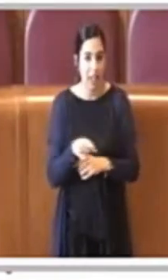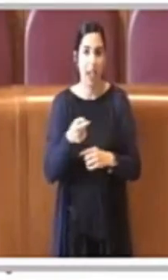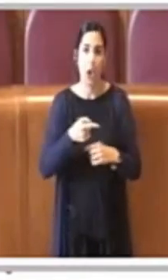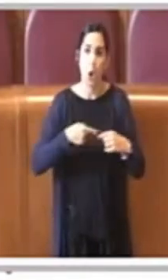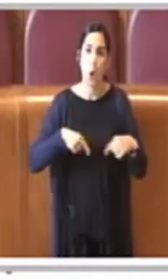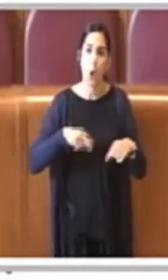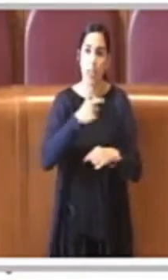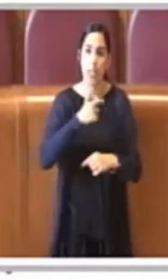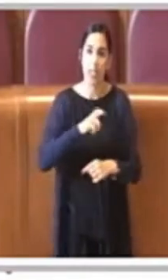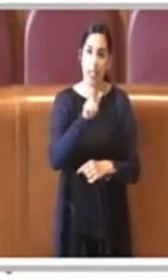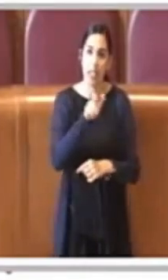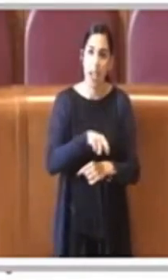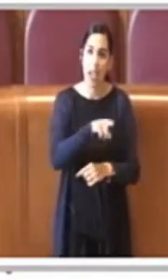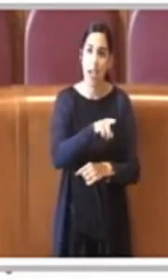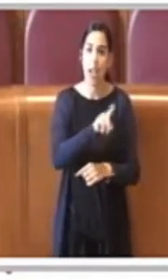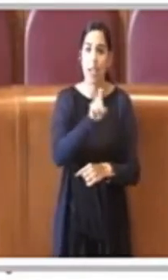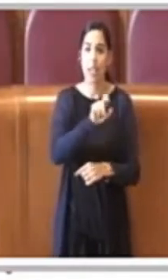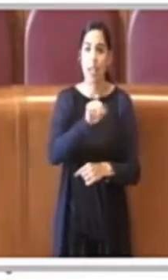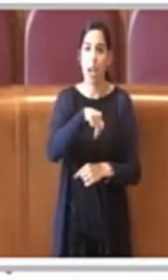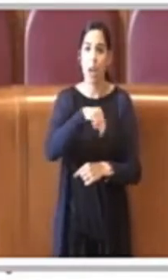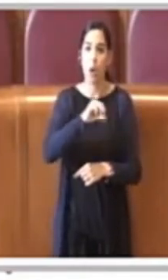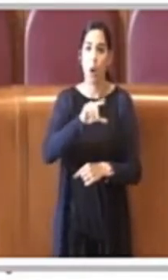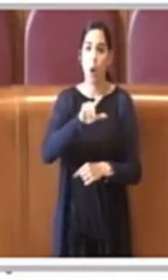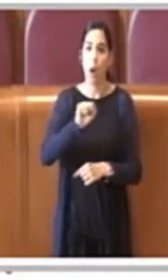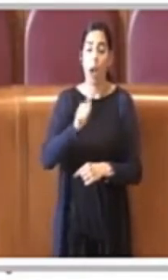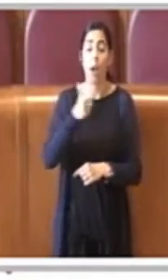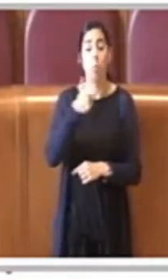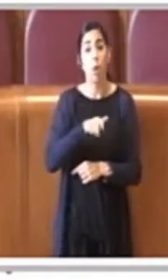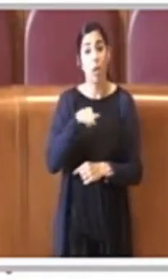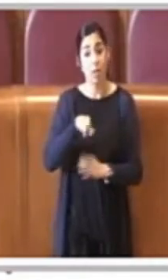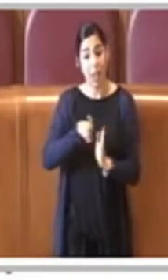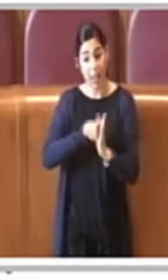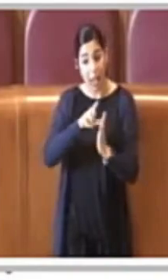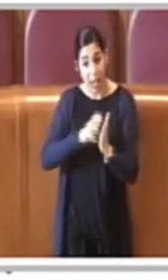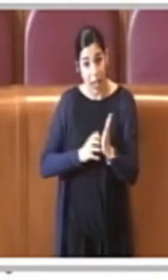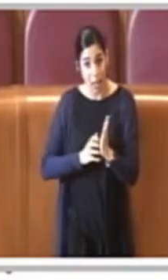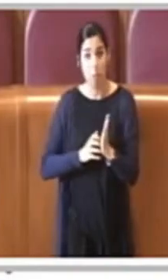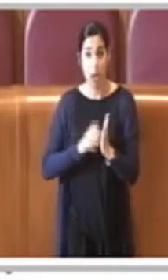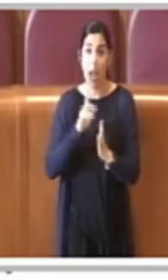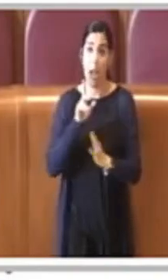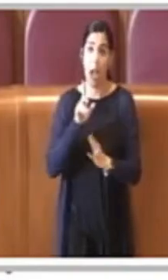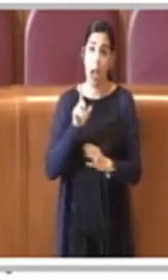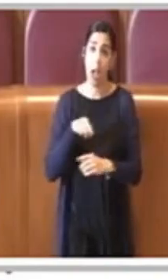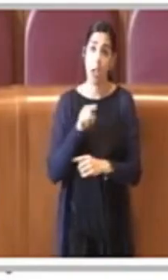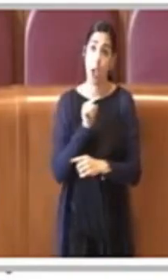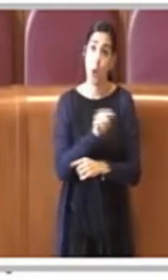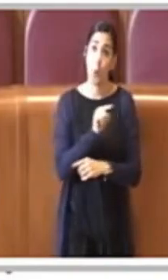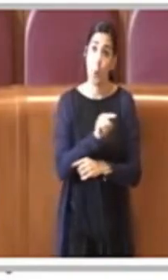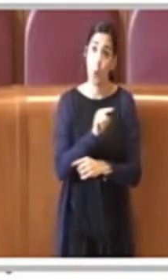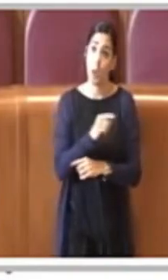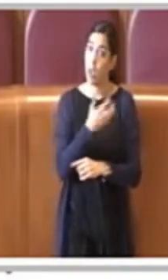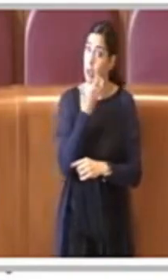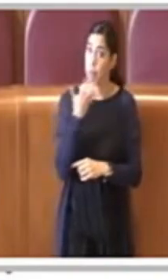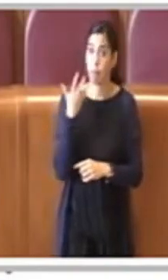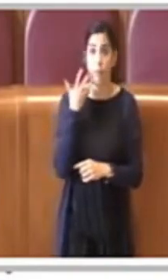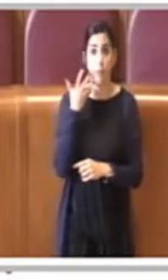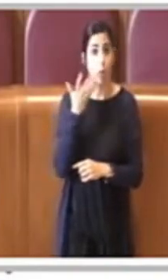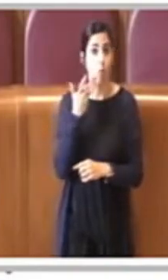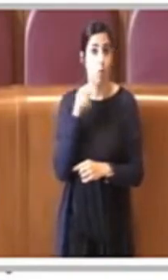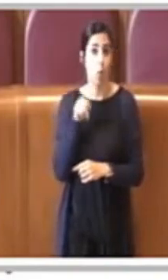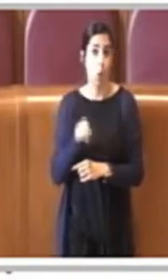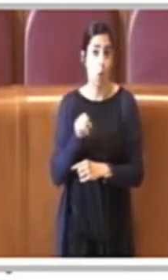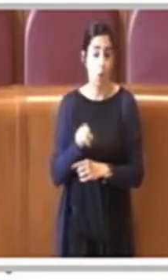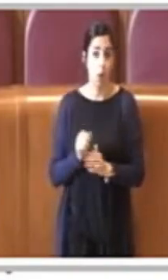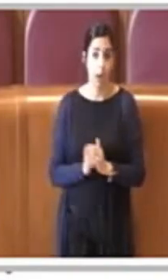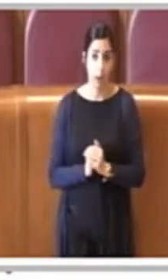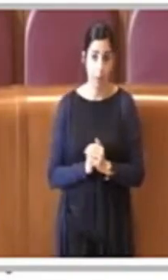Zannola perché questa delibera è stata voluta fortemente anche da lui e